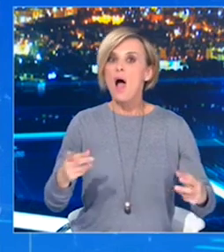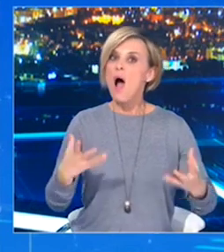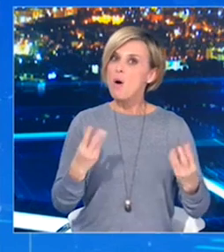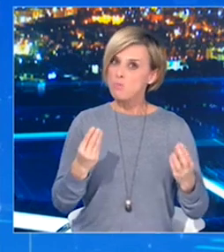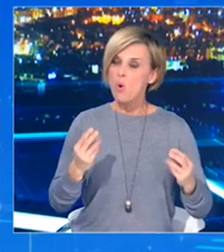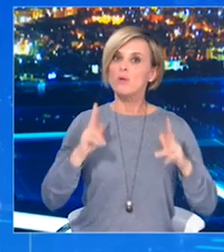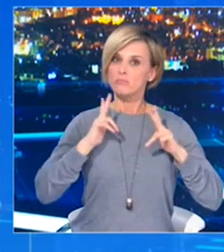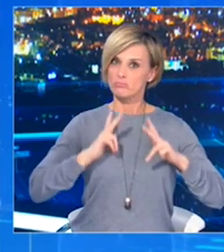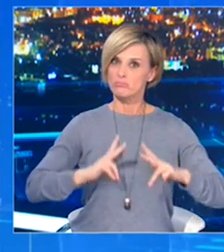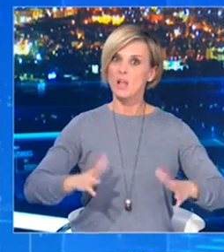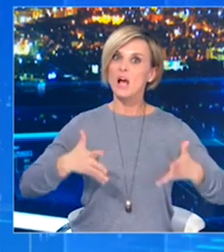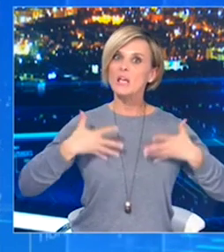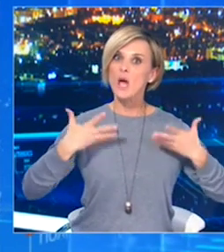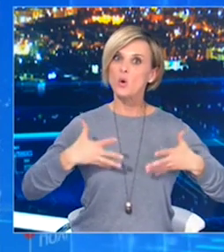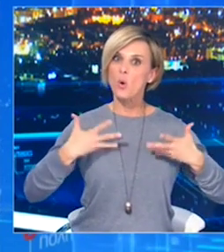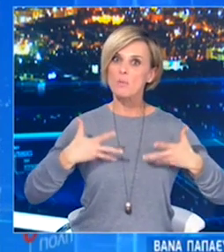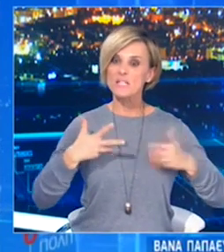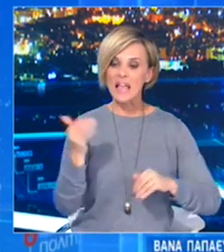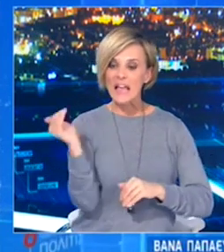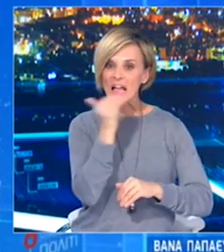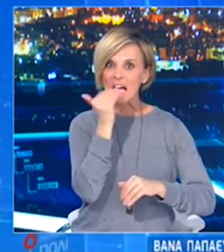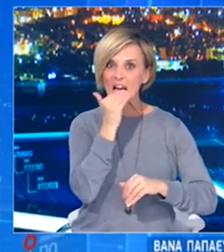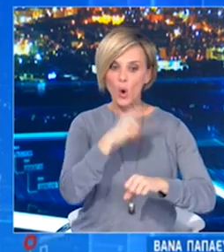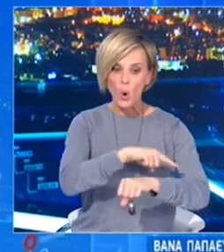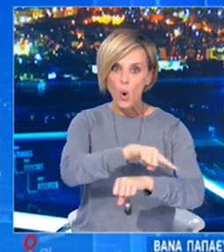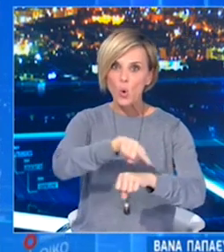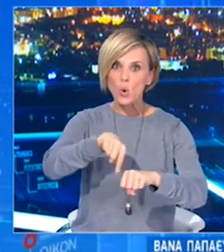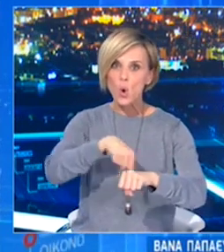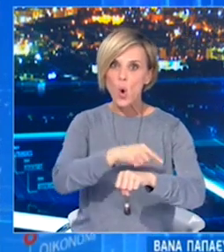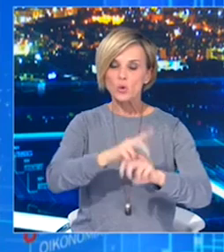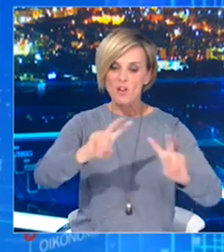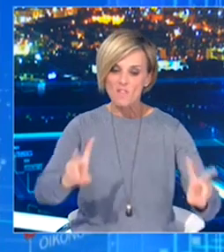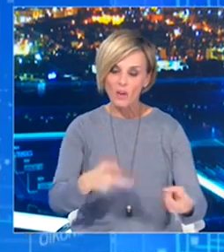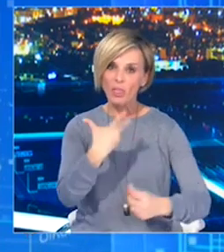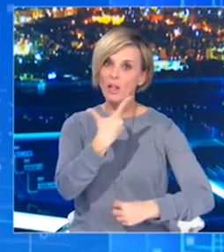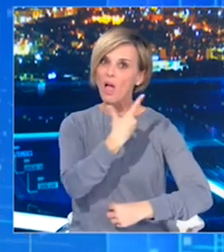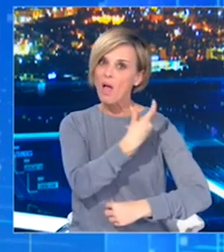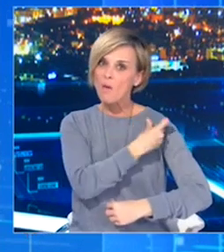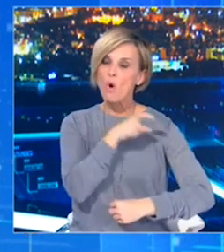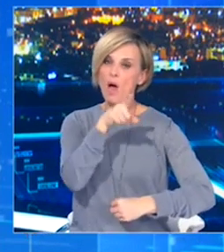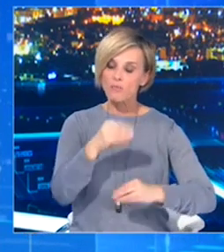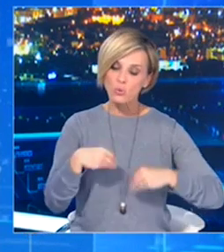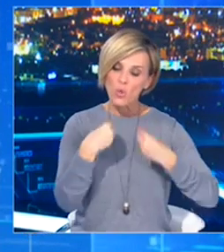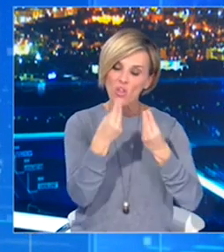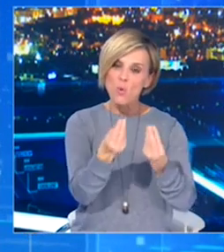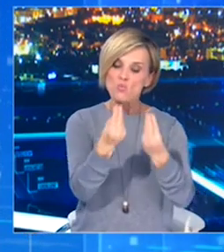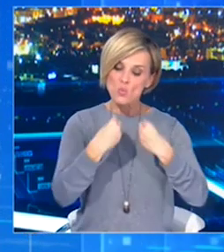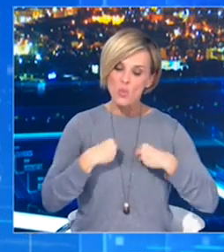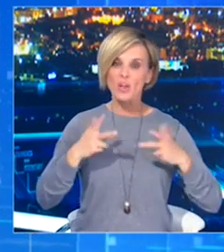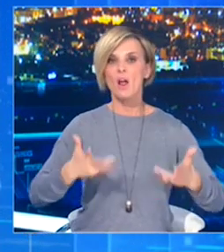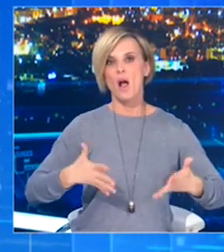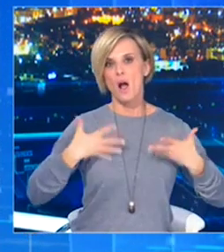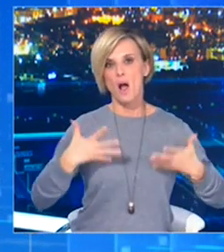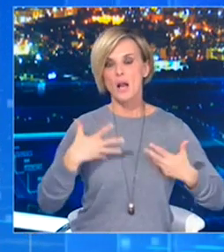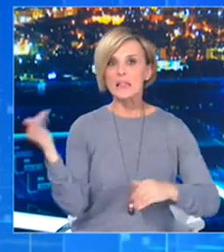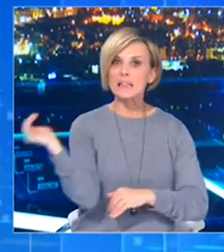αναπτύσσονται εμβόλια. Και να πω αυτό που έχετε ακούσει αρκετές φορές να λέμε ότι η ταχύτητα με την οποία αναπτύστηκαν τα